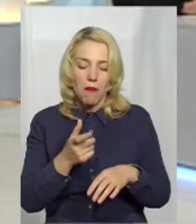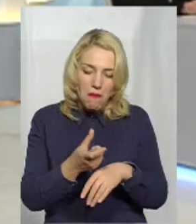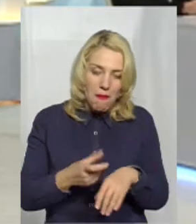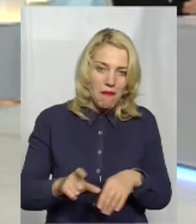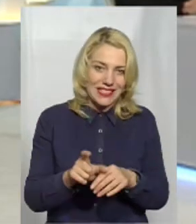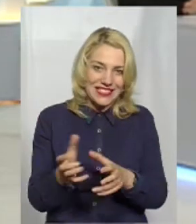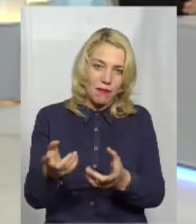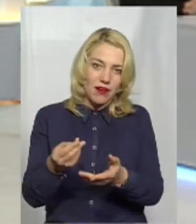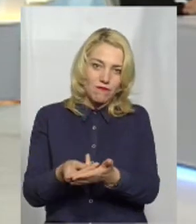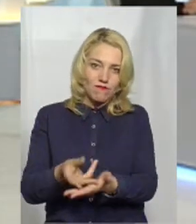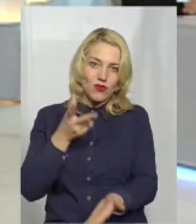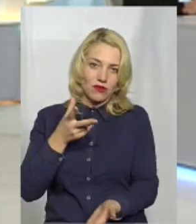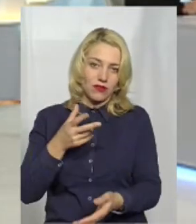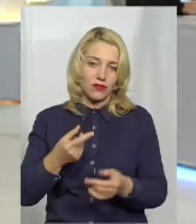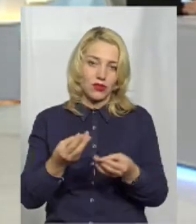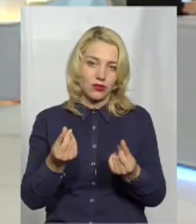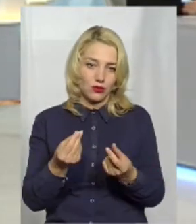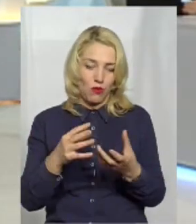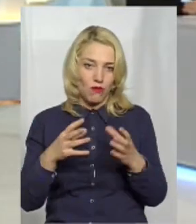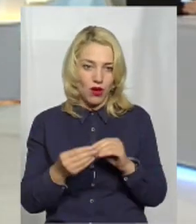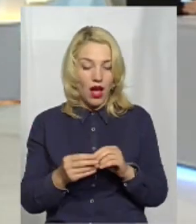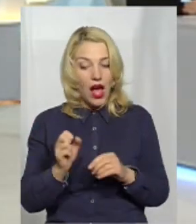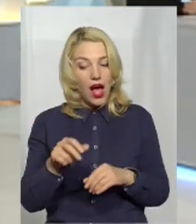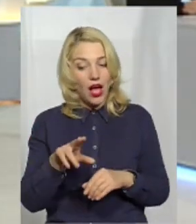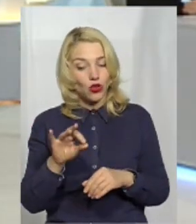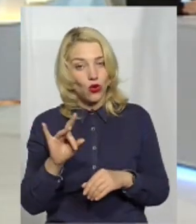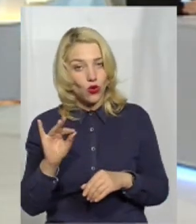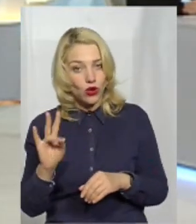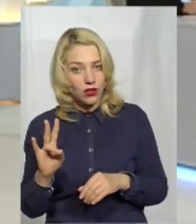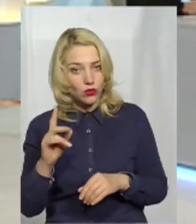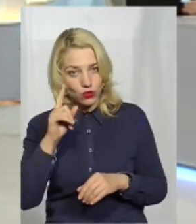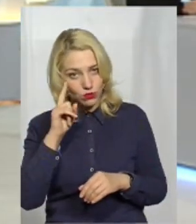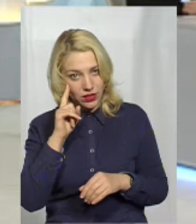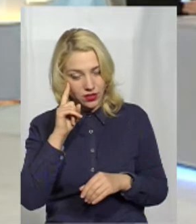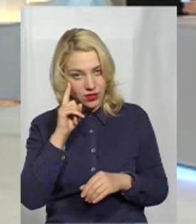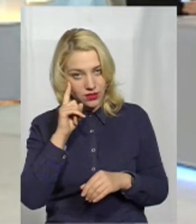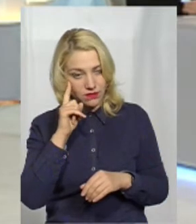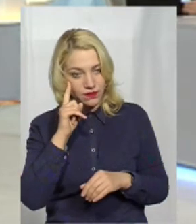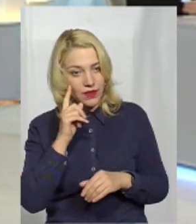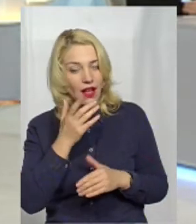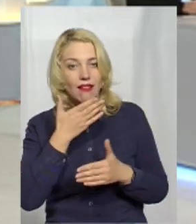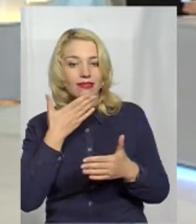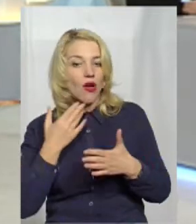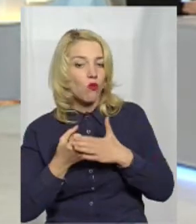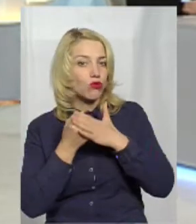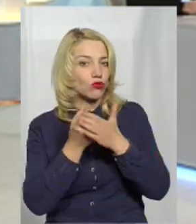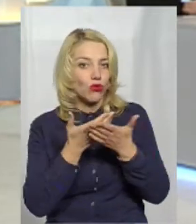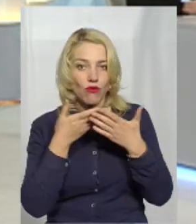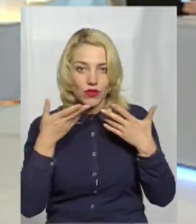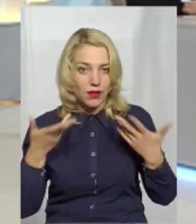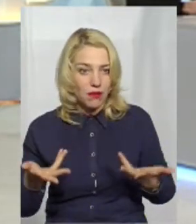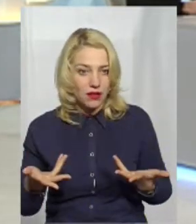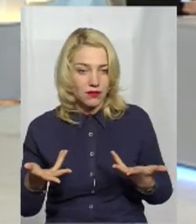вибрати максимально можливу суму. Але донор в цьому випадку думає, ага, ну, необґрунтовано порахували бюджет,